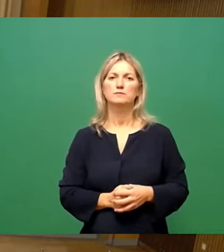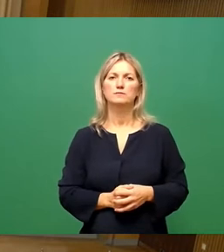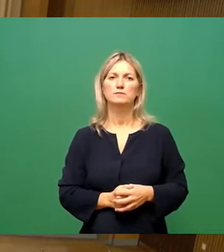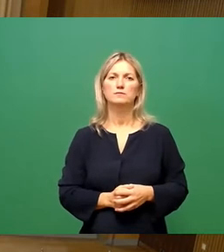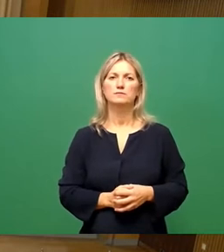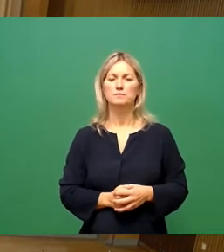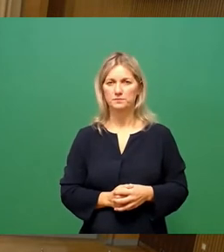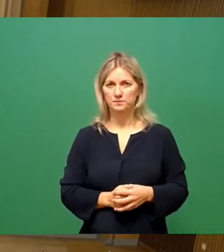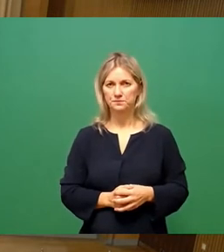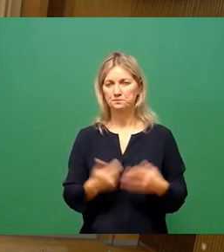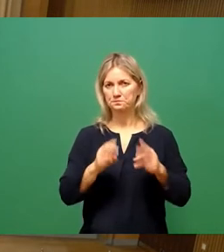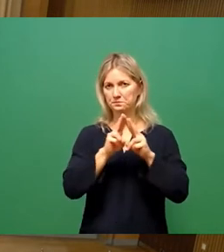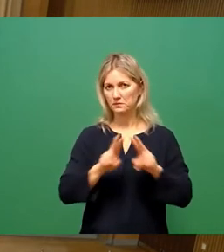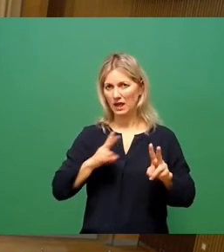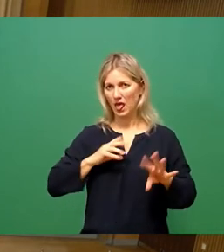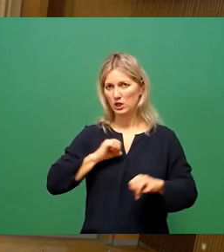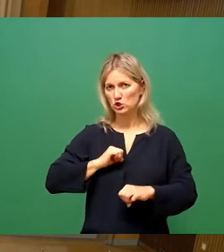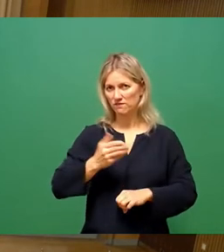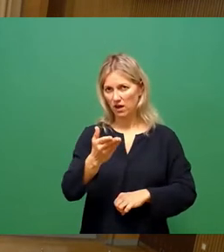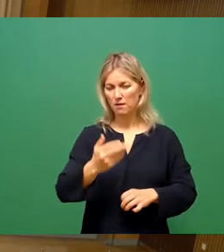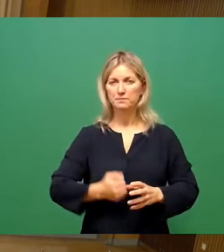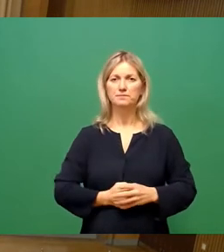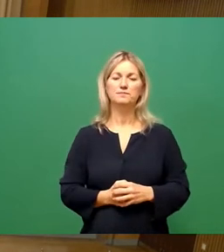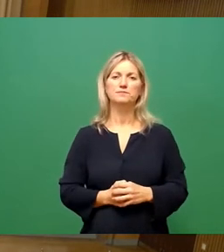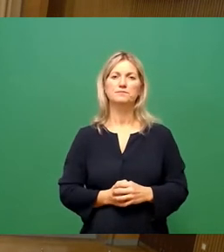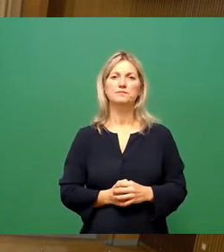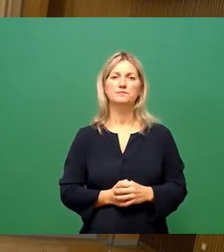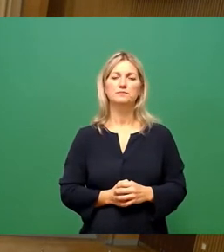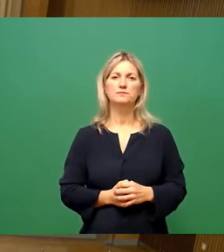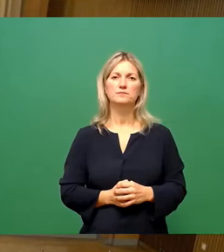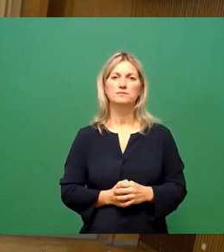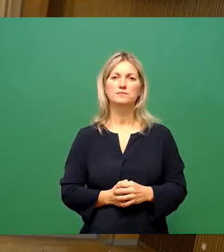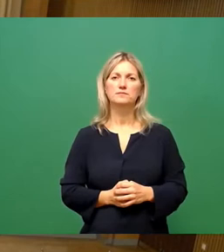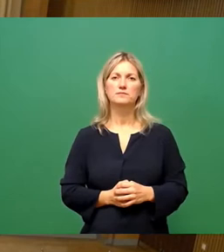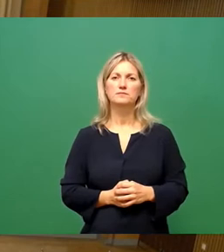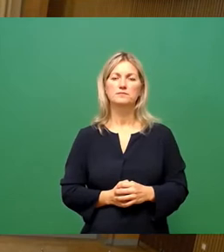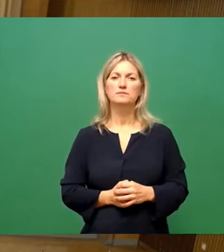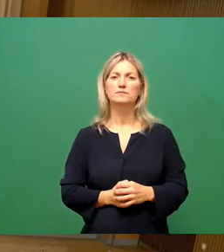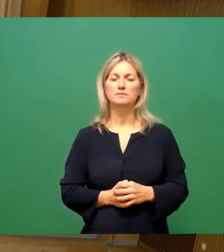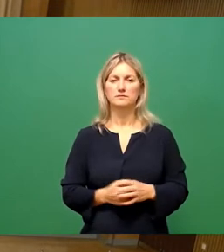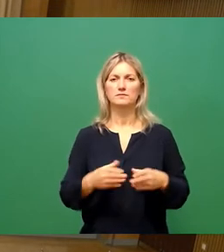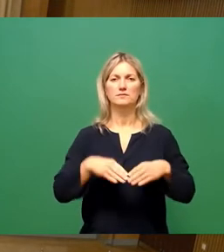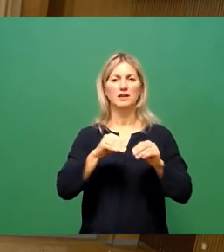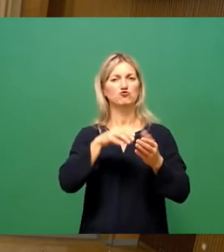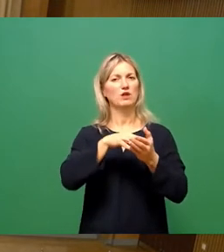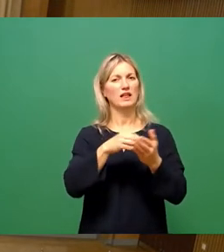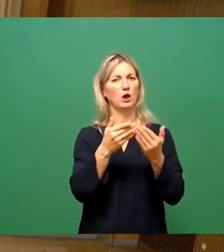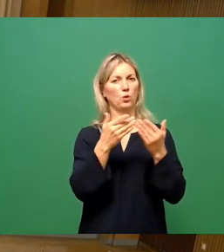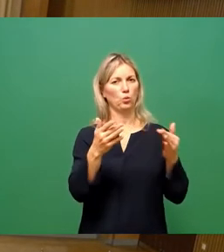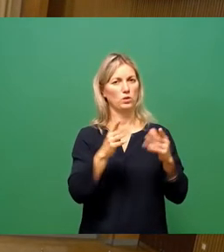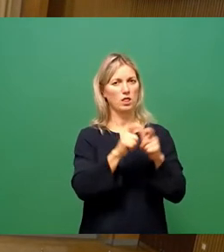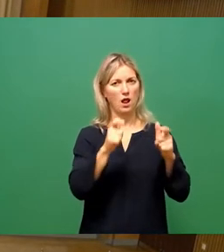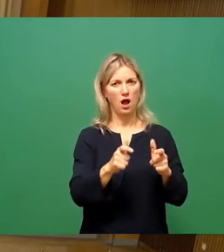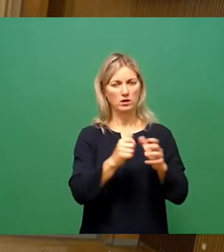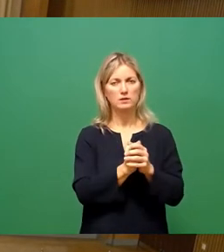Sehr geehrter Herr Schäfer, wir fangen mal bei den städtischen Grünanlagen an. Es gibt keine